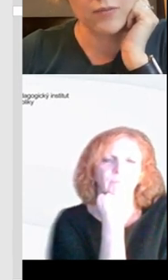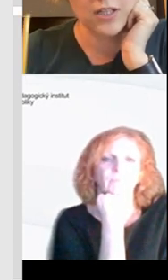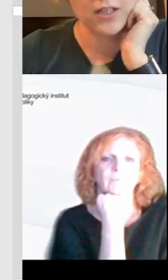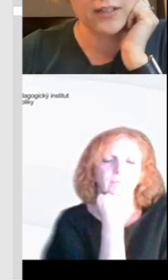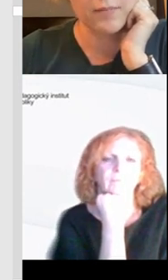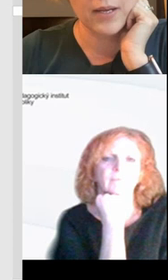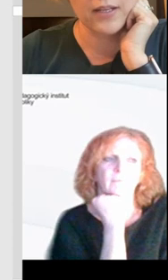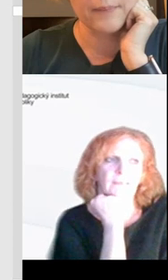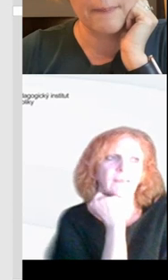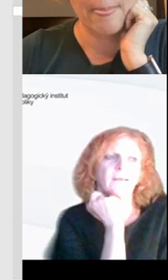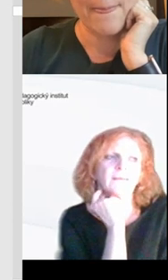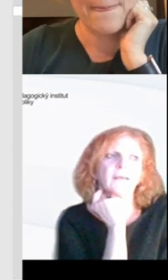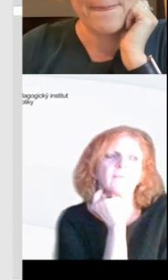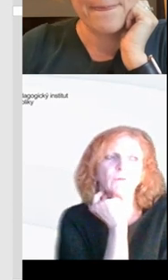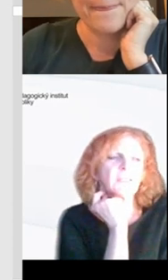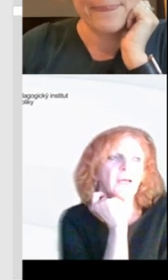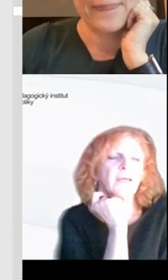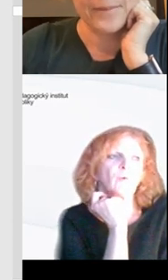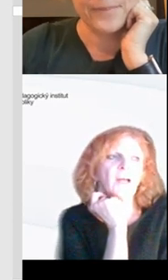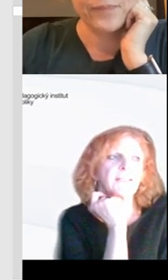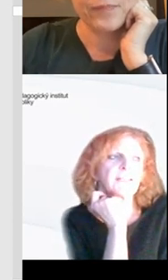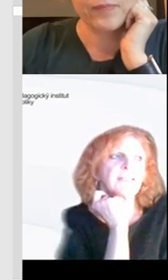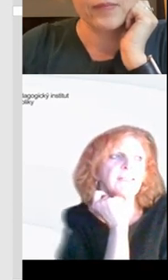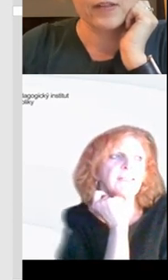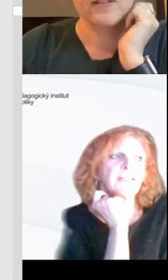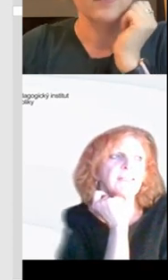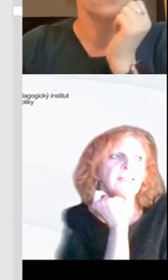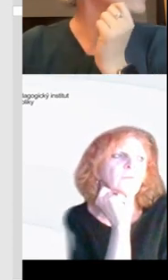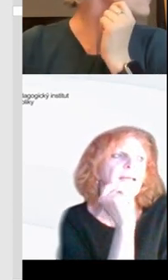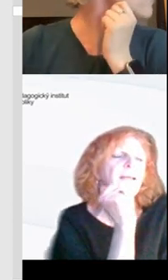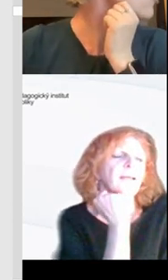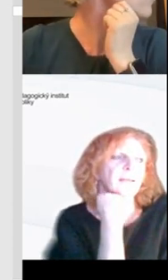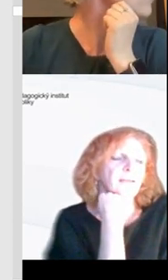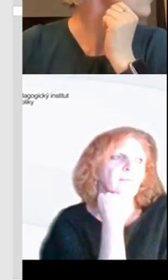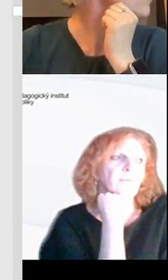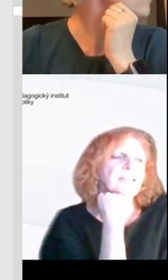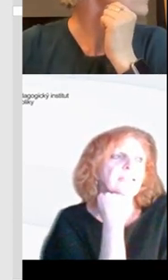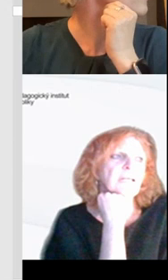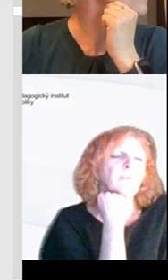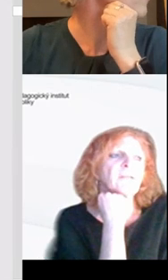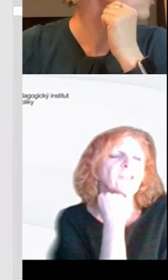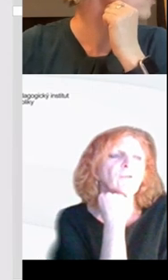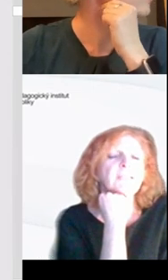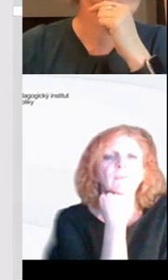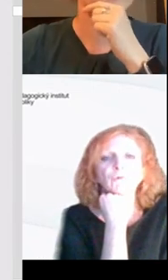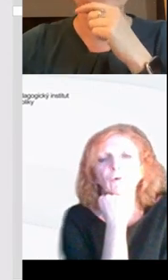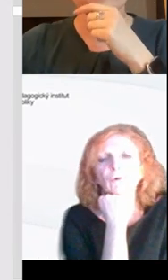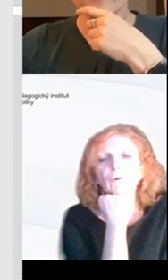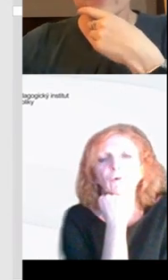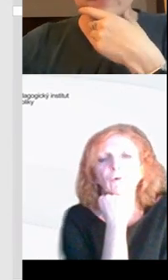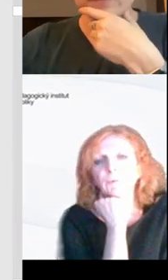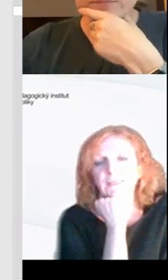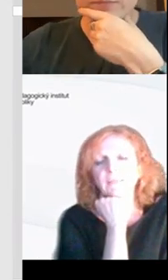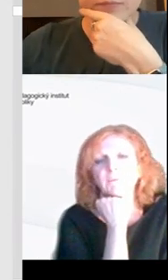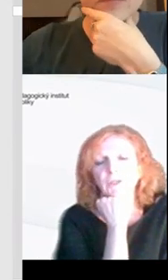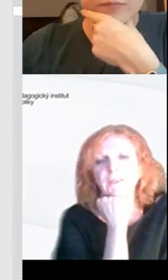aby ty postavy říkaly tak, jak mají. Tak vyhnout se nějakému násilí a nevýhodou té verze zdarma je, že si to děti nemůžou